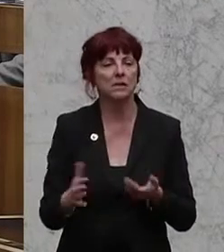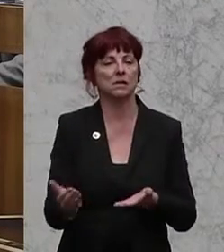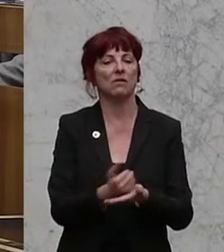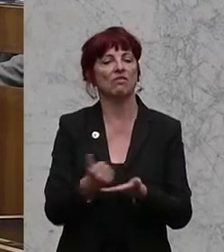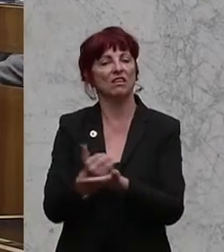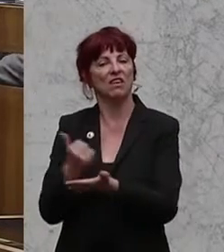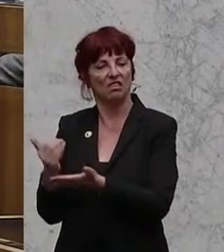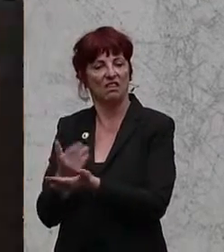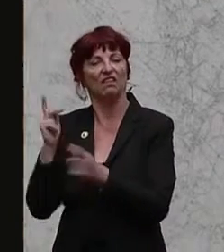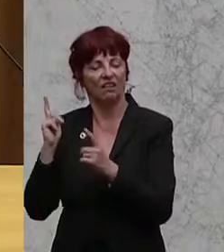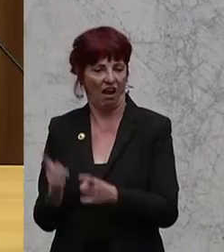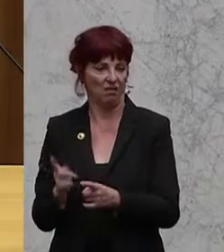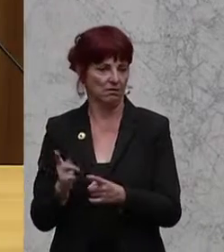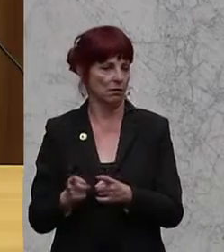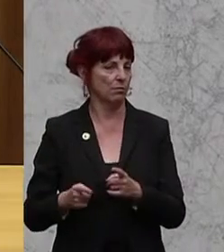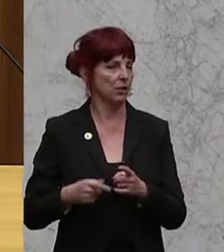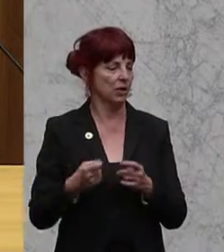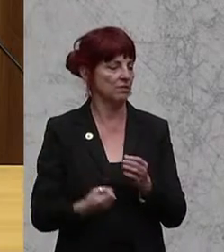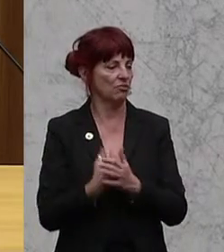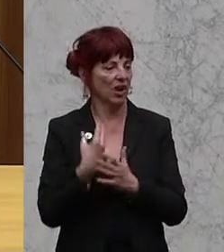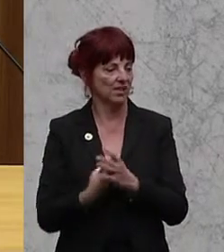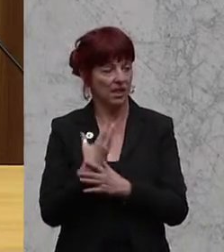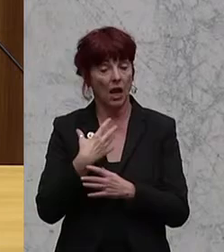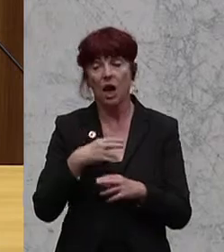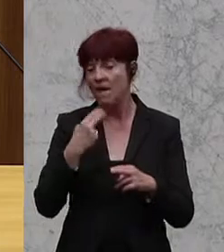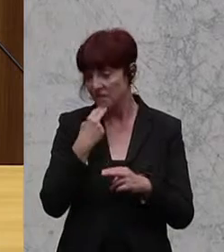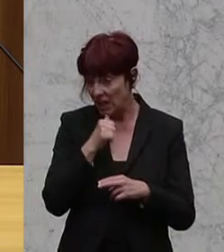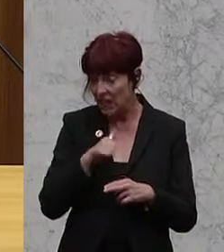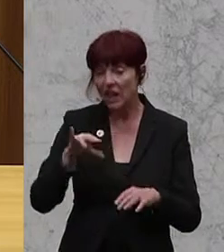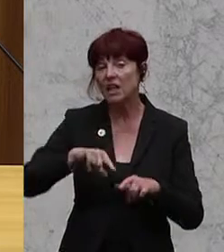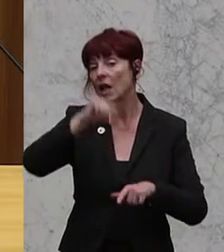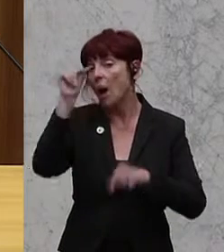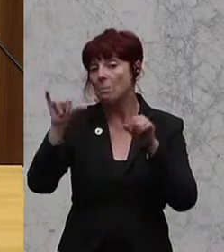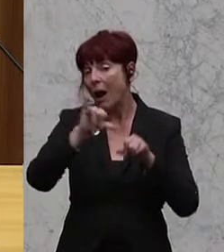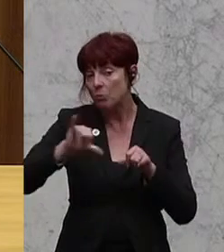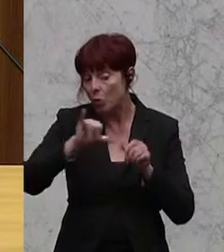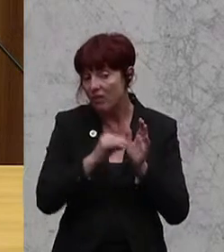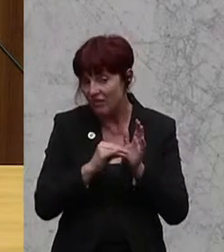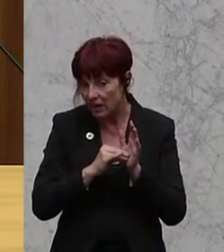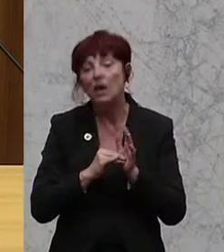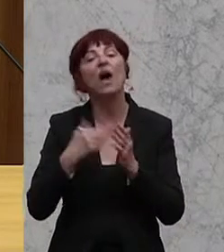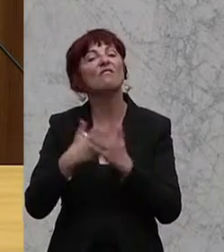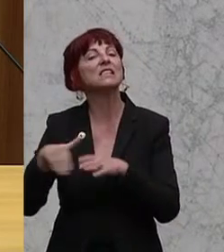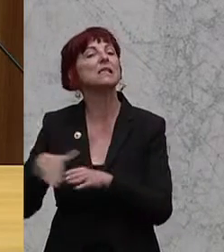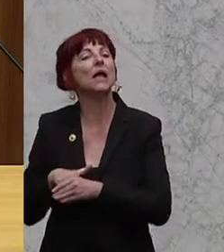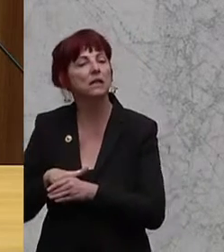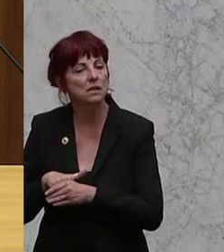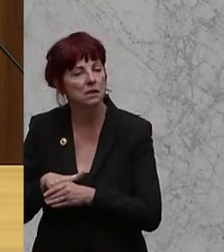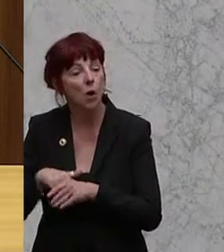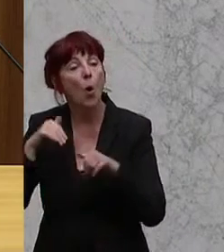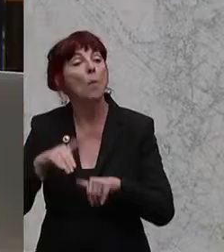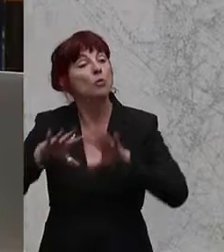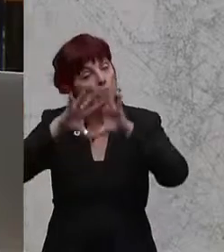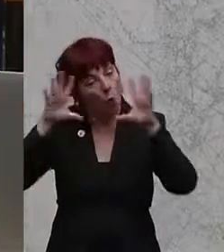sagen, wir wollen kein Palmöl. Dann müssen wir sagen, mit was substituieren wir Palmöl? Das heißt, das Thema ist, glaube ich, viel umfassender zu diskutieren. Nämlich, wie